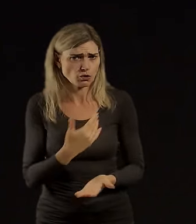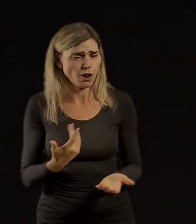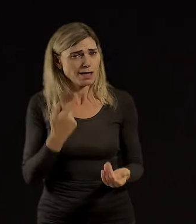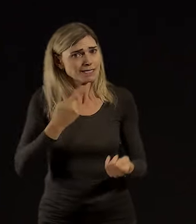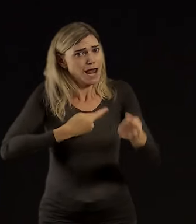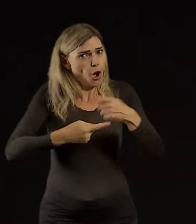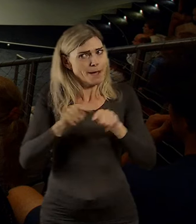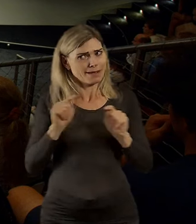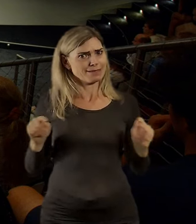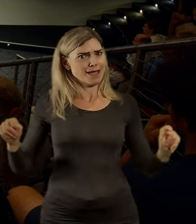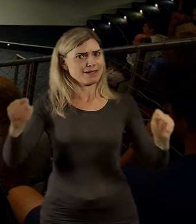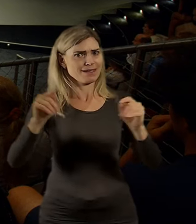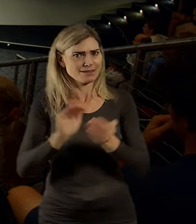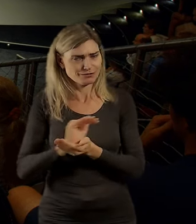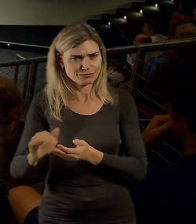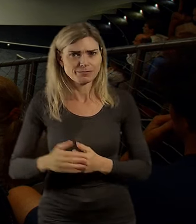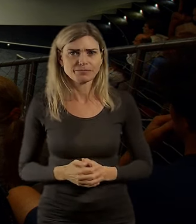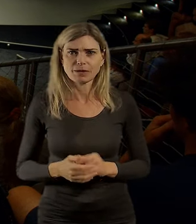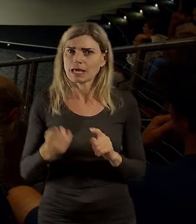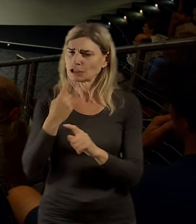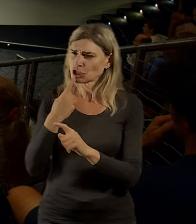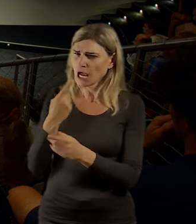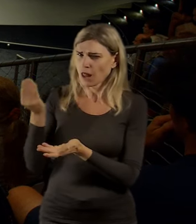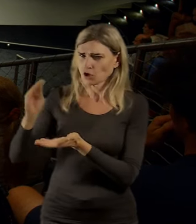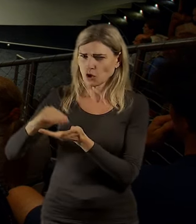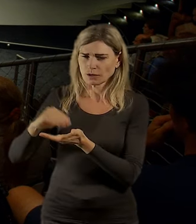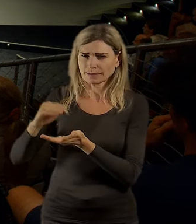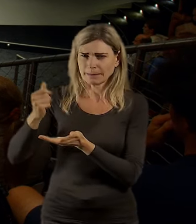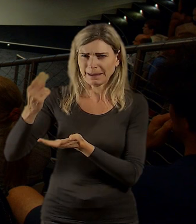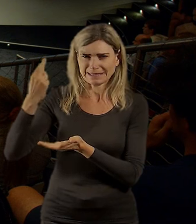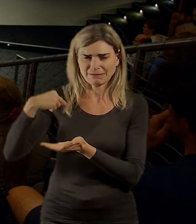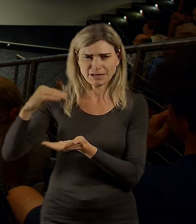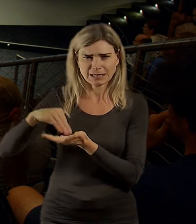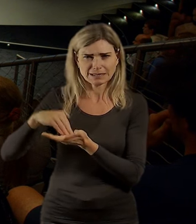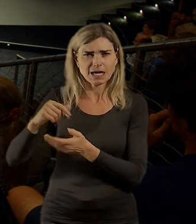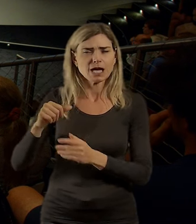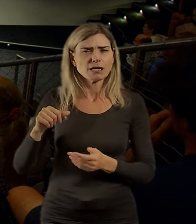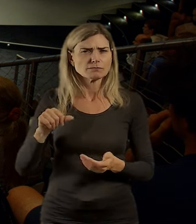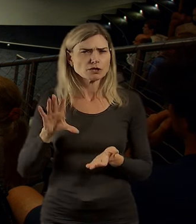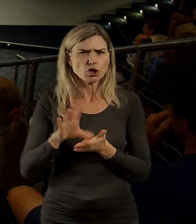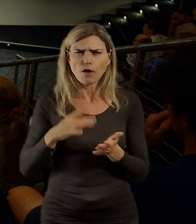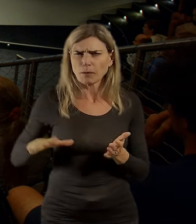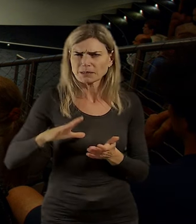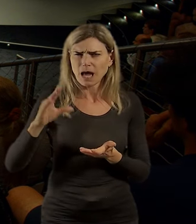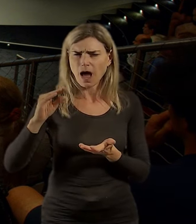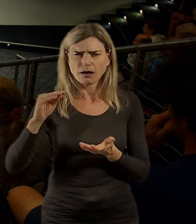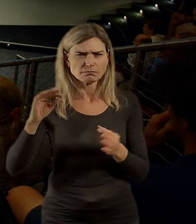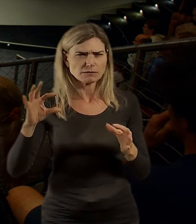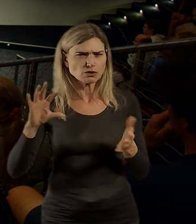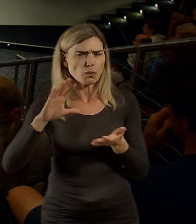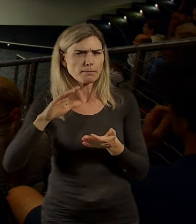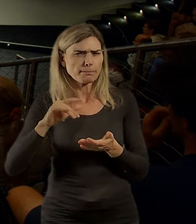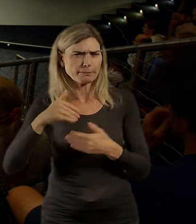žádáš o evropský dotaci, tak ten region se jmenuje Pražská metropolitní oblast, ale protože to souviselo i s nějakýma